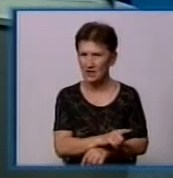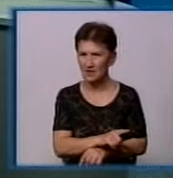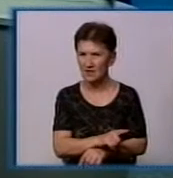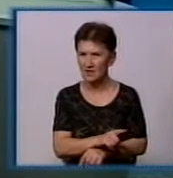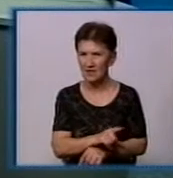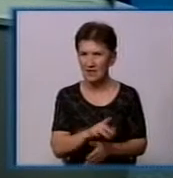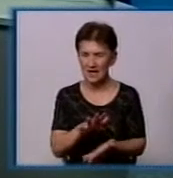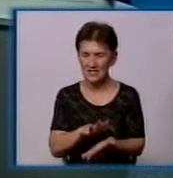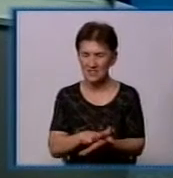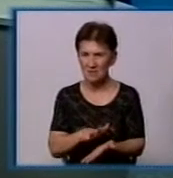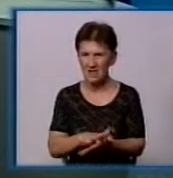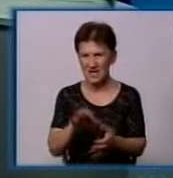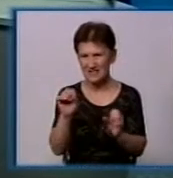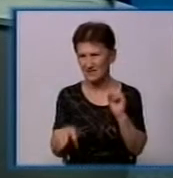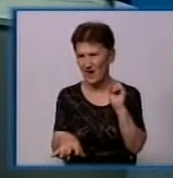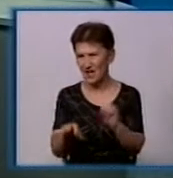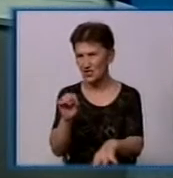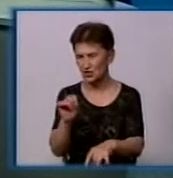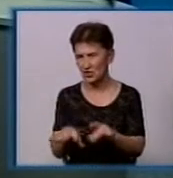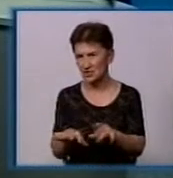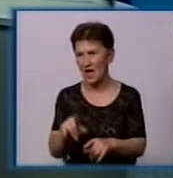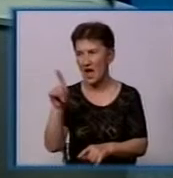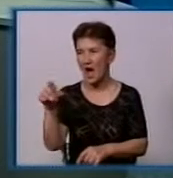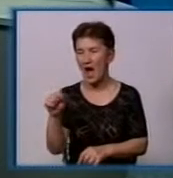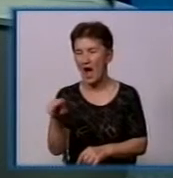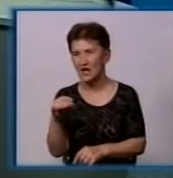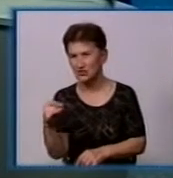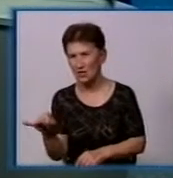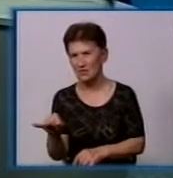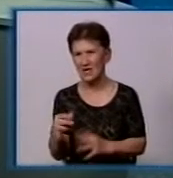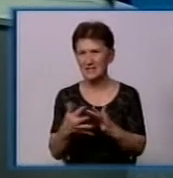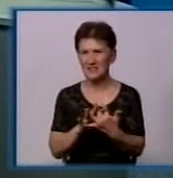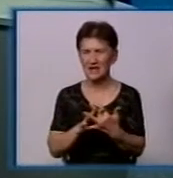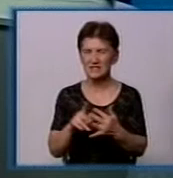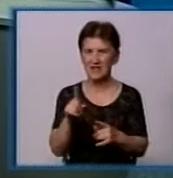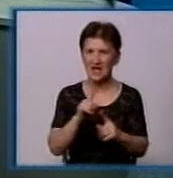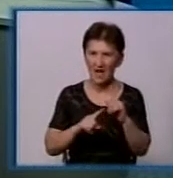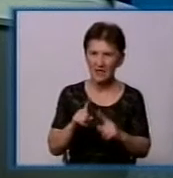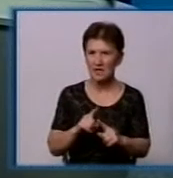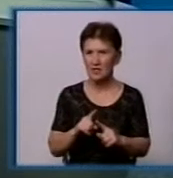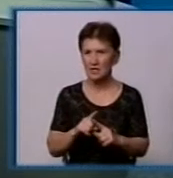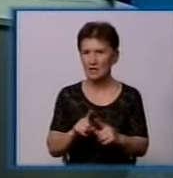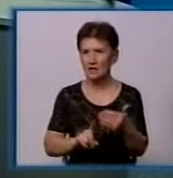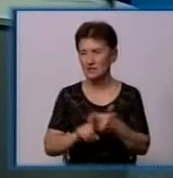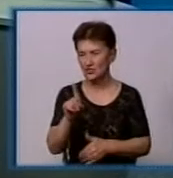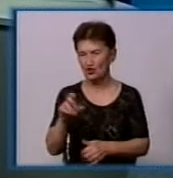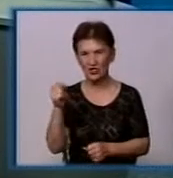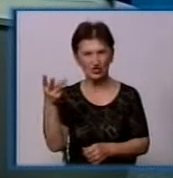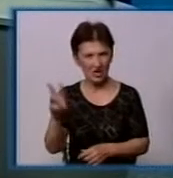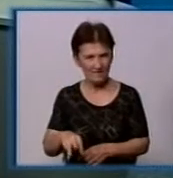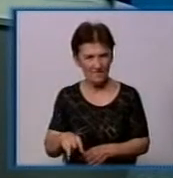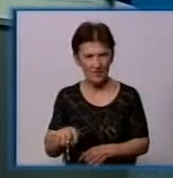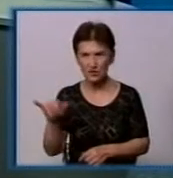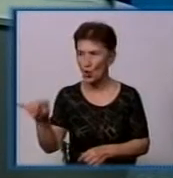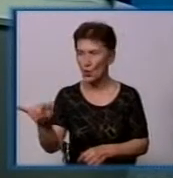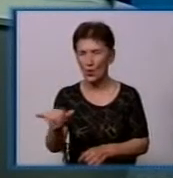сметизвалыщи, многие свалки не санкционированы на территориях Ходжамки, сельщинных районов, окрестных районов, их начали штрафовать. И у